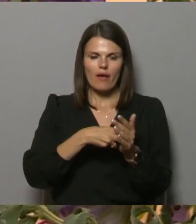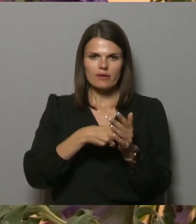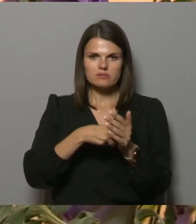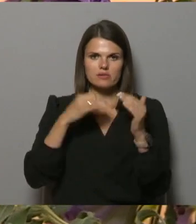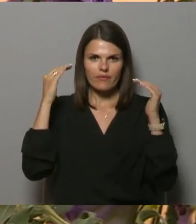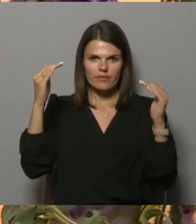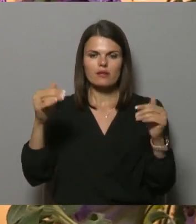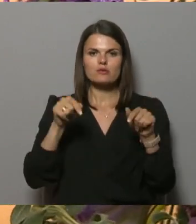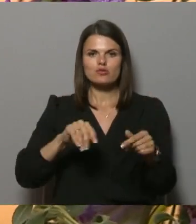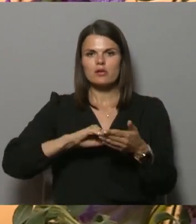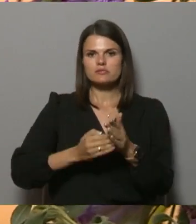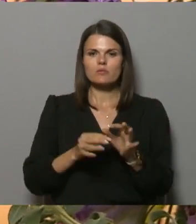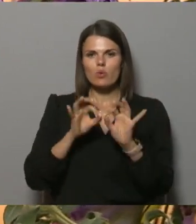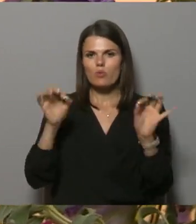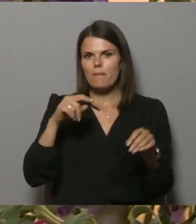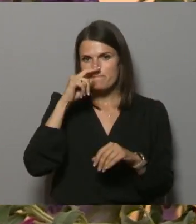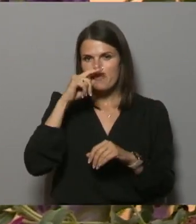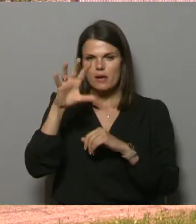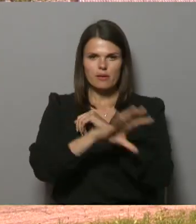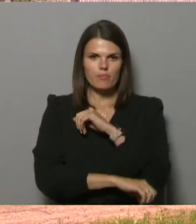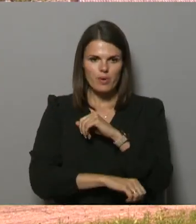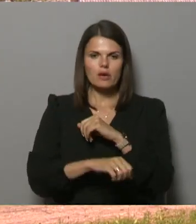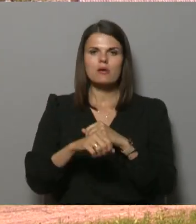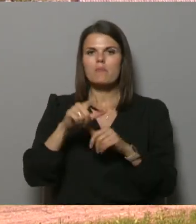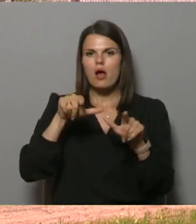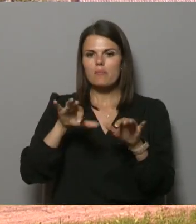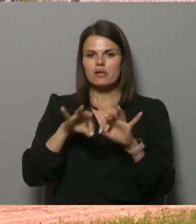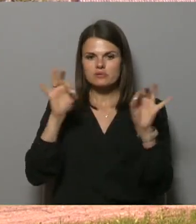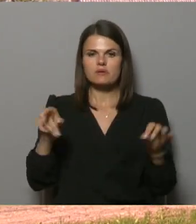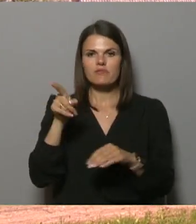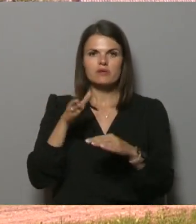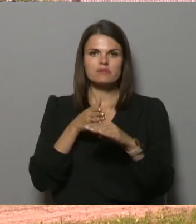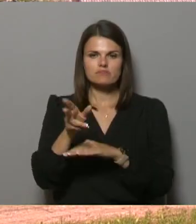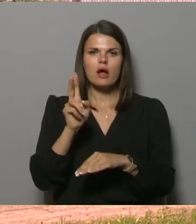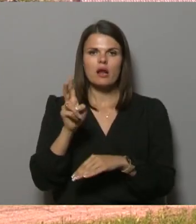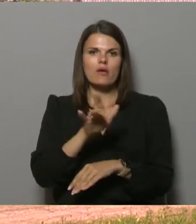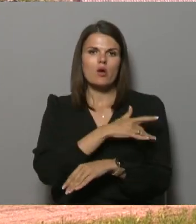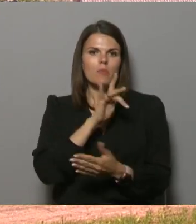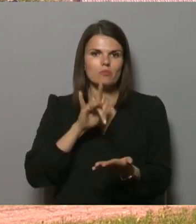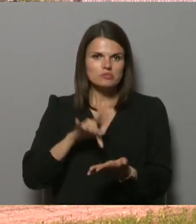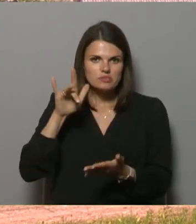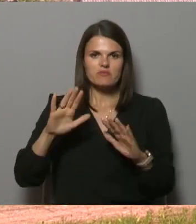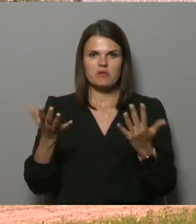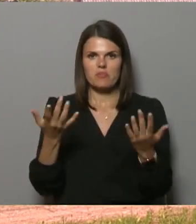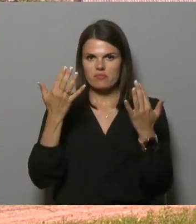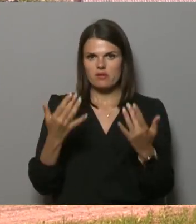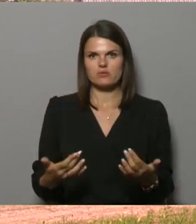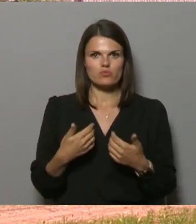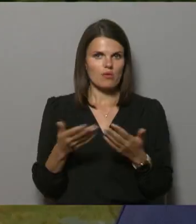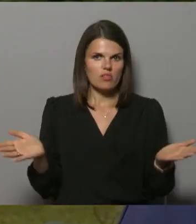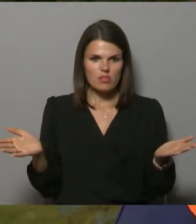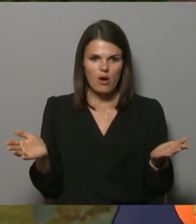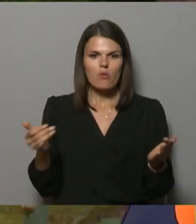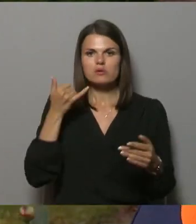Šāda situācija ir kopš mārta beigām aprīļa sākuma. Daci ir versies klienta apkalpošanas centrā, bet rezultāta kā nav, tā nav.